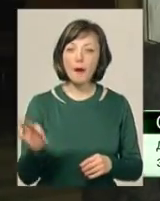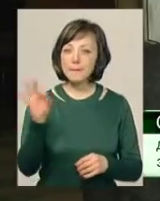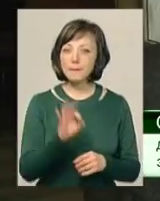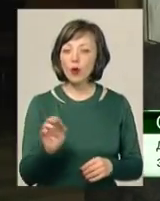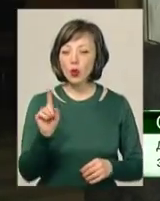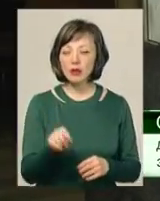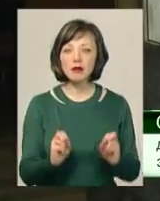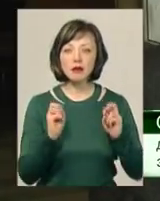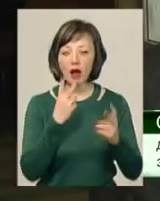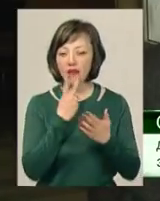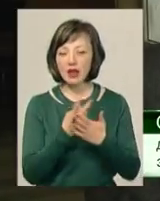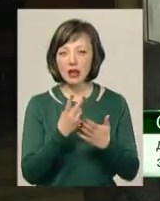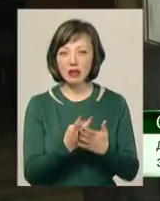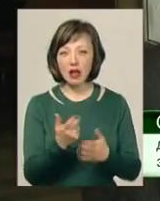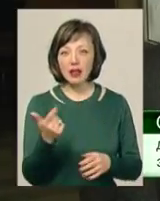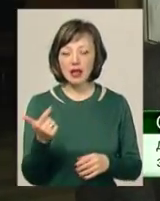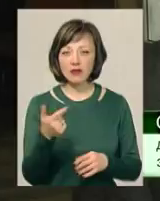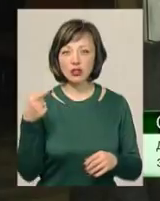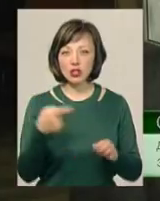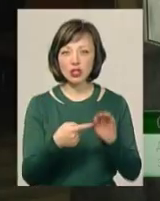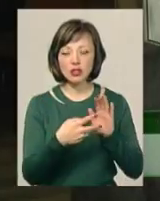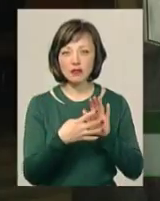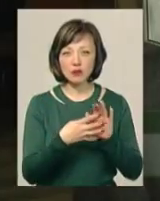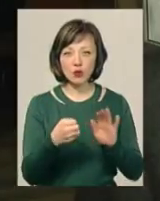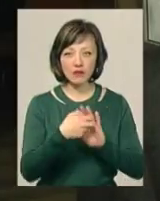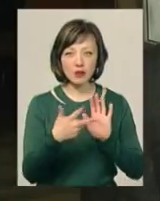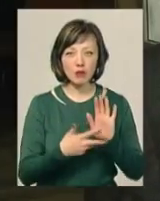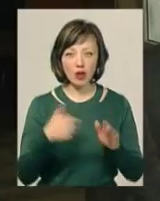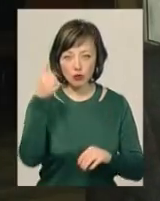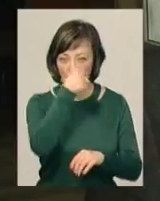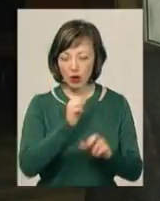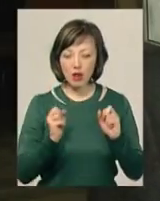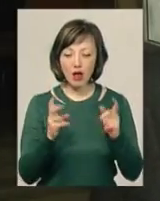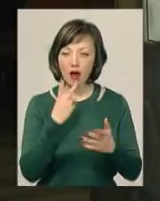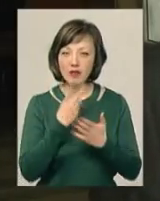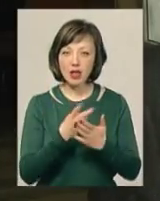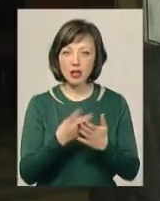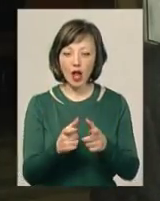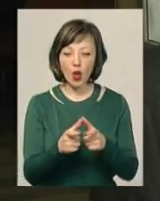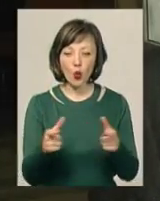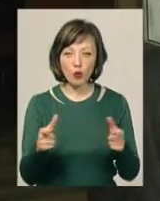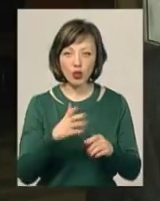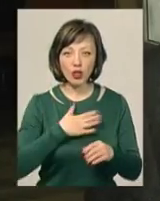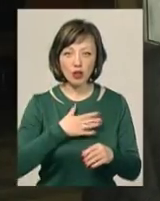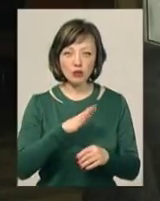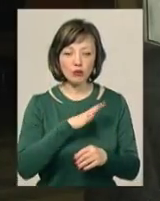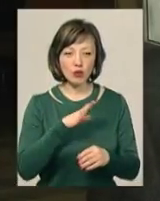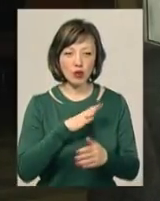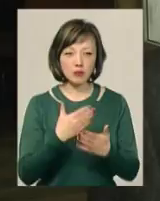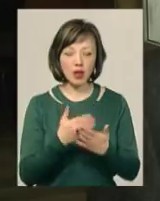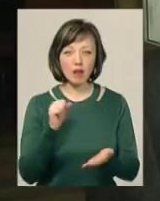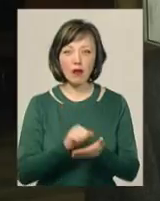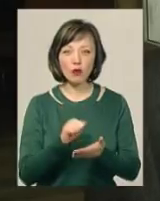виглядали ці гривни в 1918-му році, як виглядала купюра наша, яка була, наприклад,